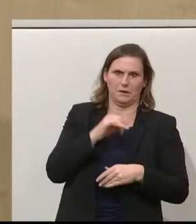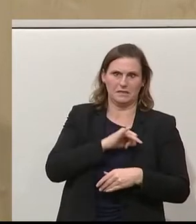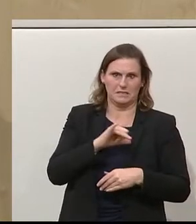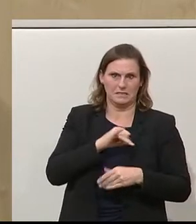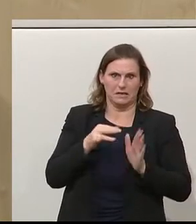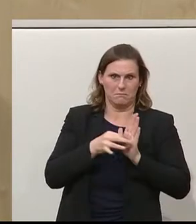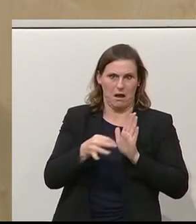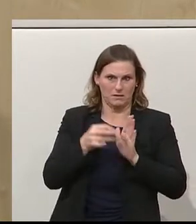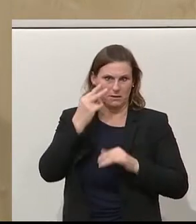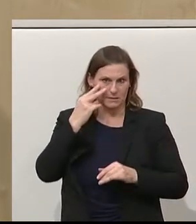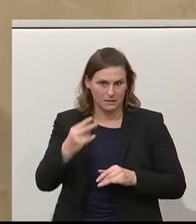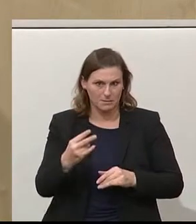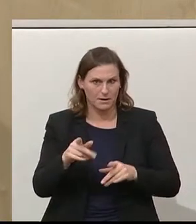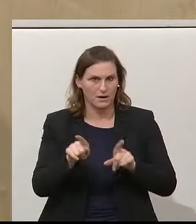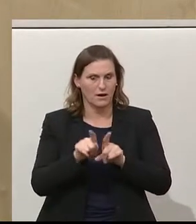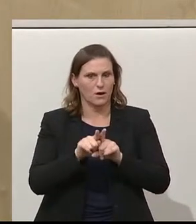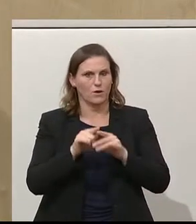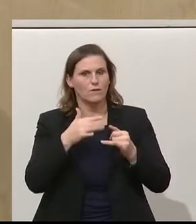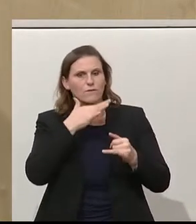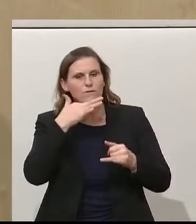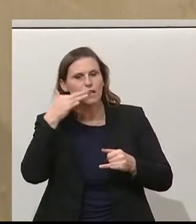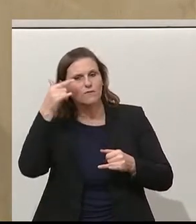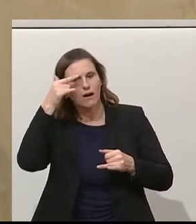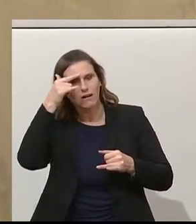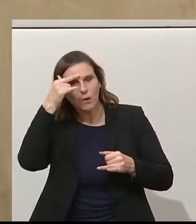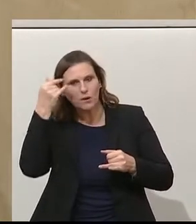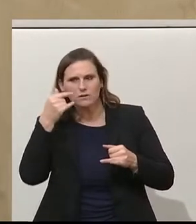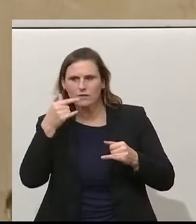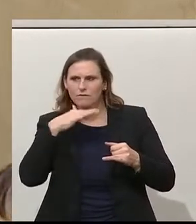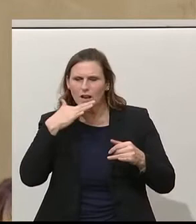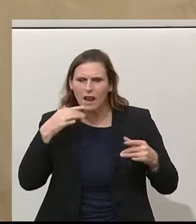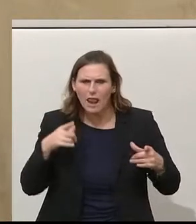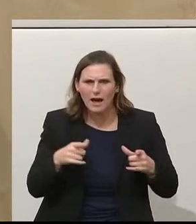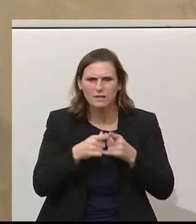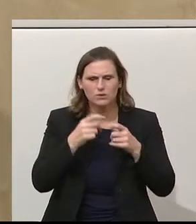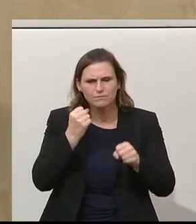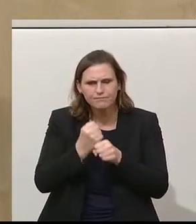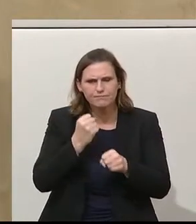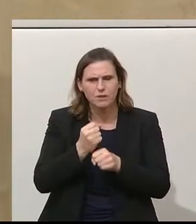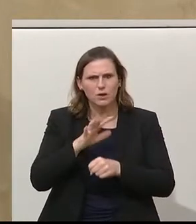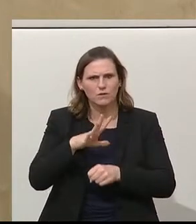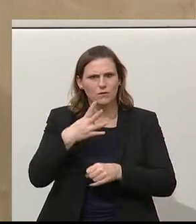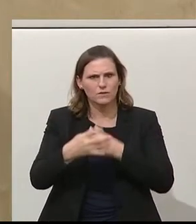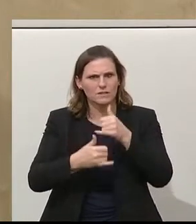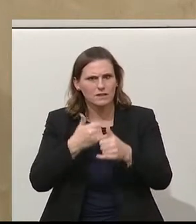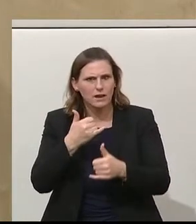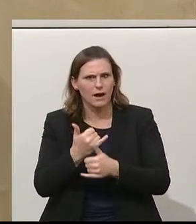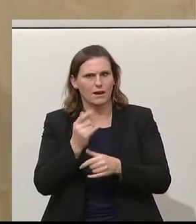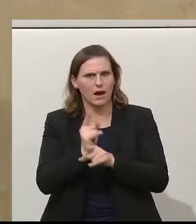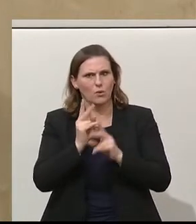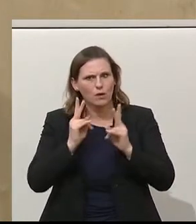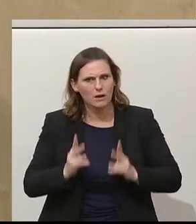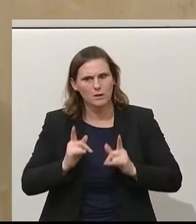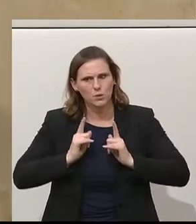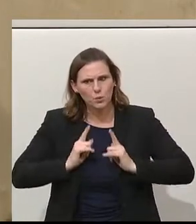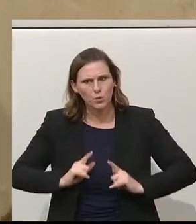setzen. Anstatt jenen, die viel geleistet haben in Ihrem Leben, jenen, die 45 Jahre gearbeitet haben, auch es zu gönnen, einmal in den